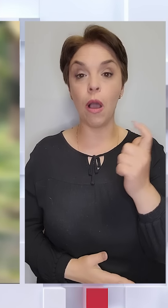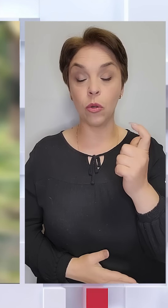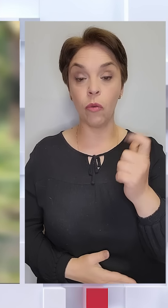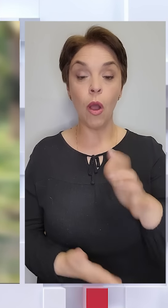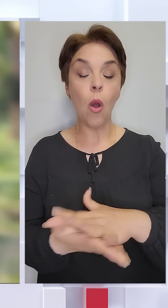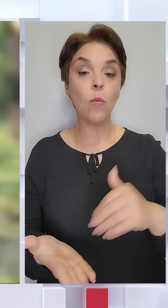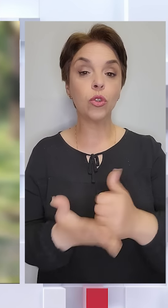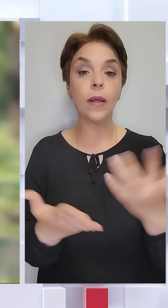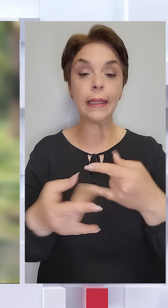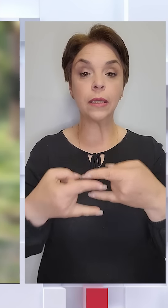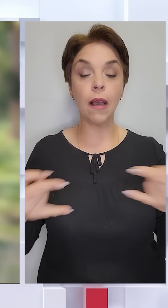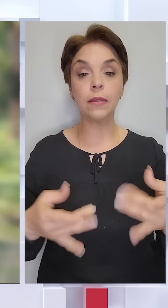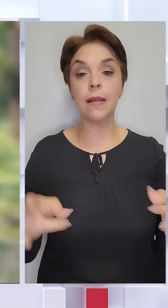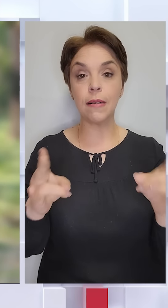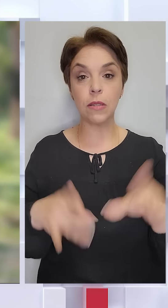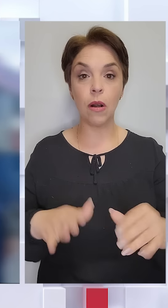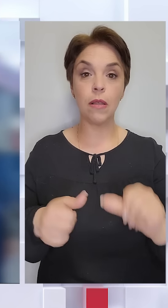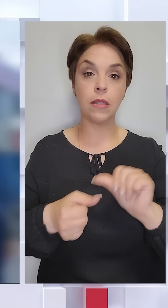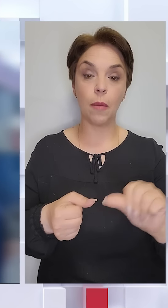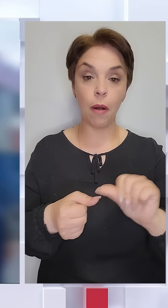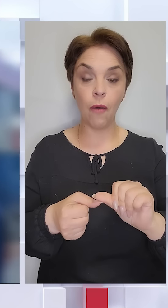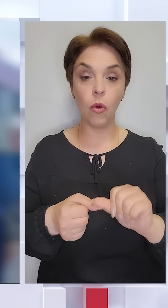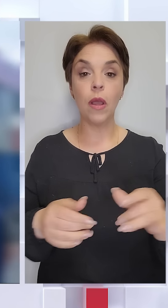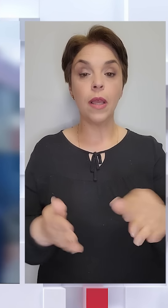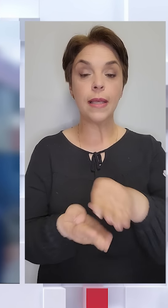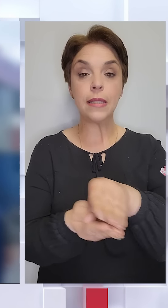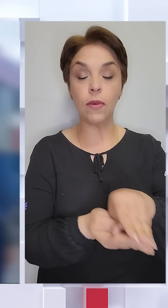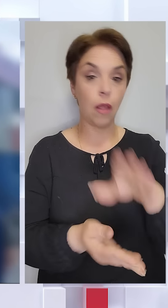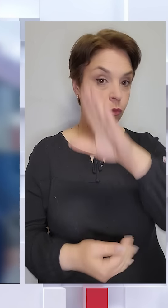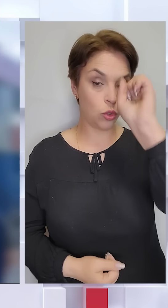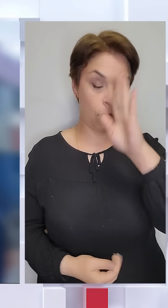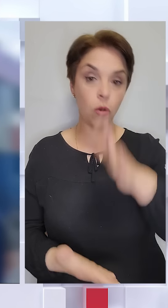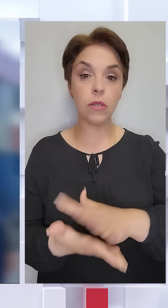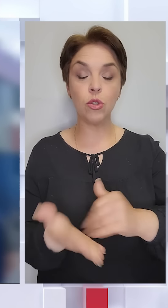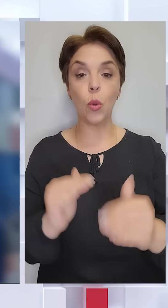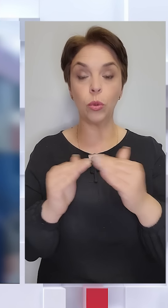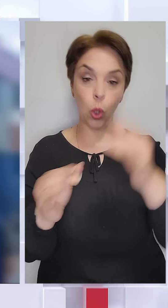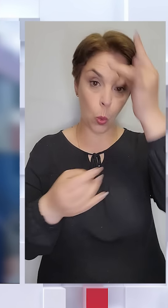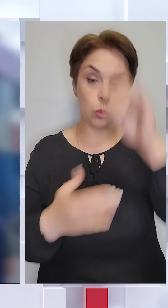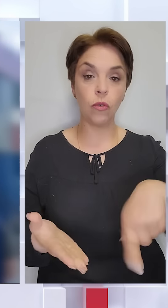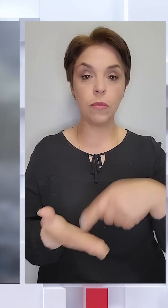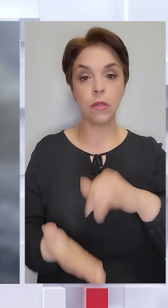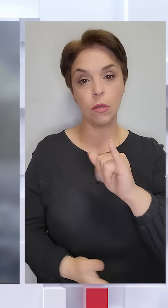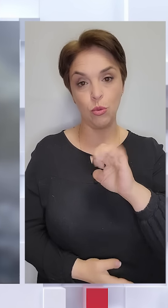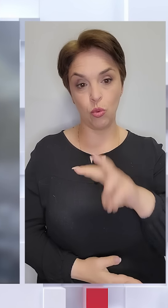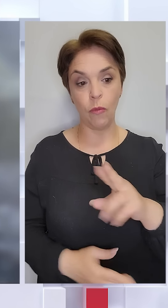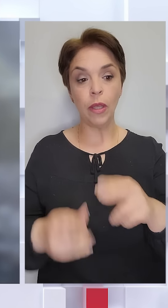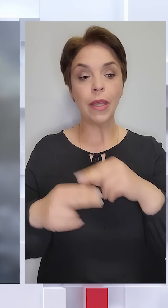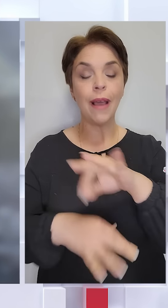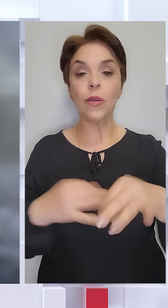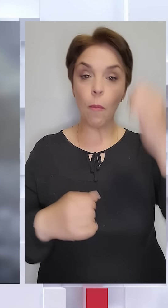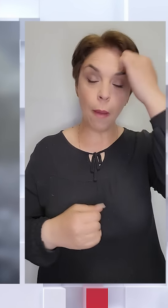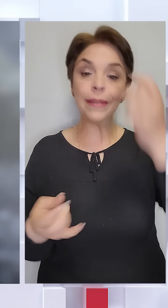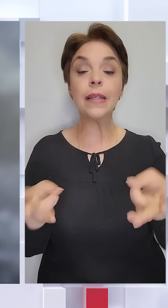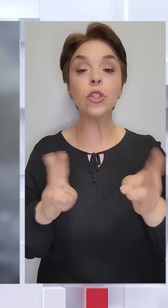Пошкоджено кінотеатр, ресторан, заправку та цвинтар. А вночі ворог знищив будинок культури в Ізюмі. Від архітектурної пам'ятки